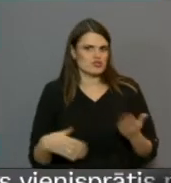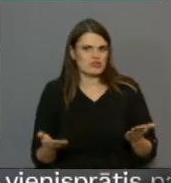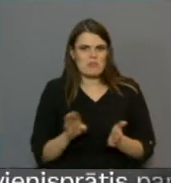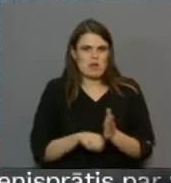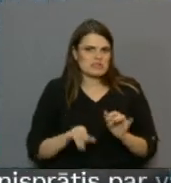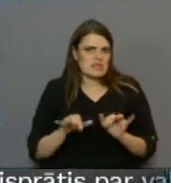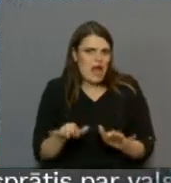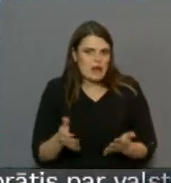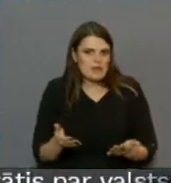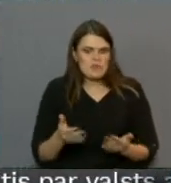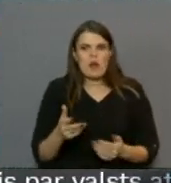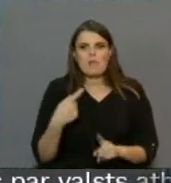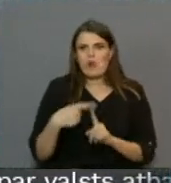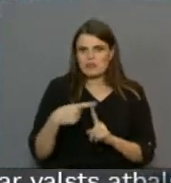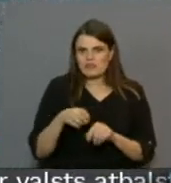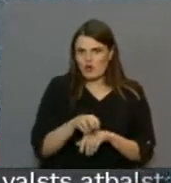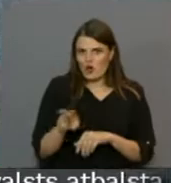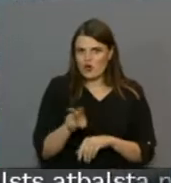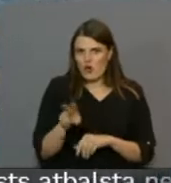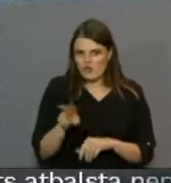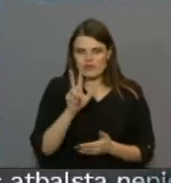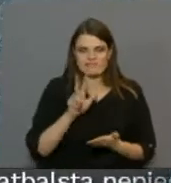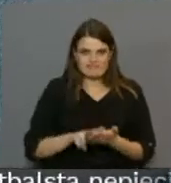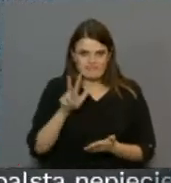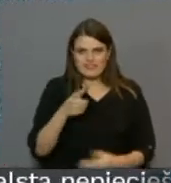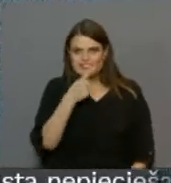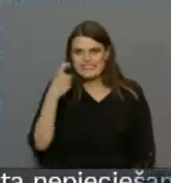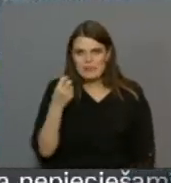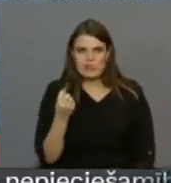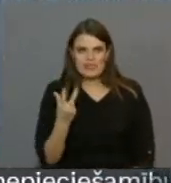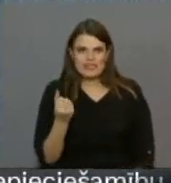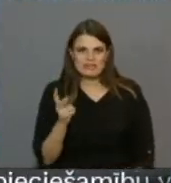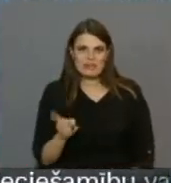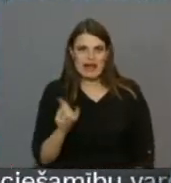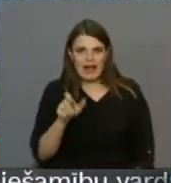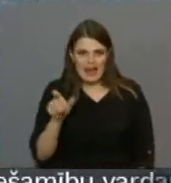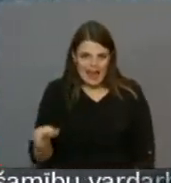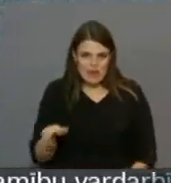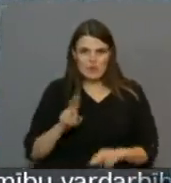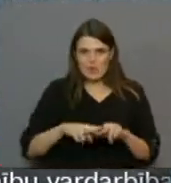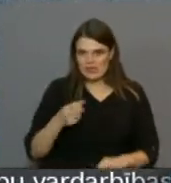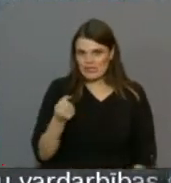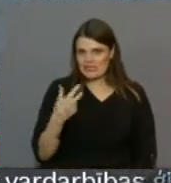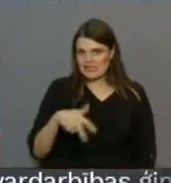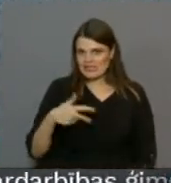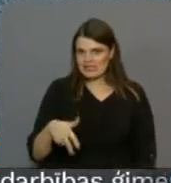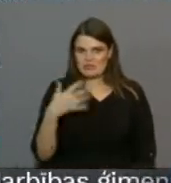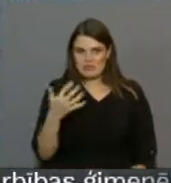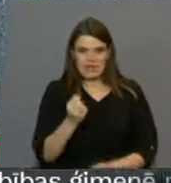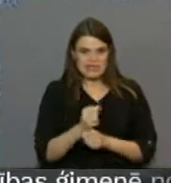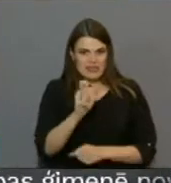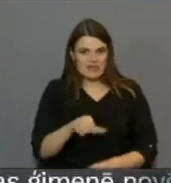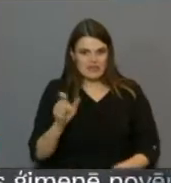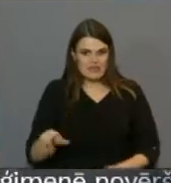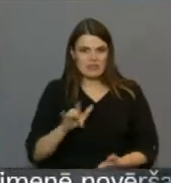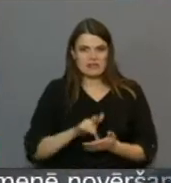vai bezdarbību. Pozitīvs Covid-19 tests apstiprinājies 113 klientiem un 3 un 5 darbiniekiem. Centra vadītāja